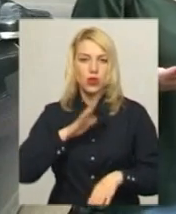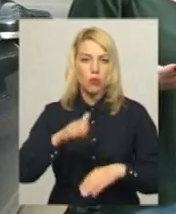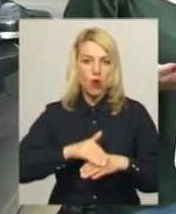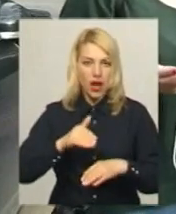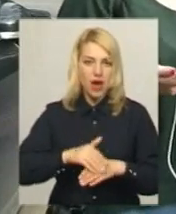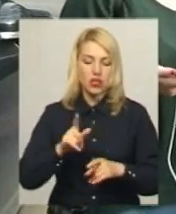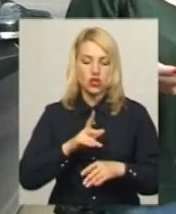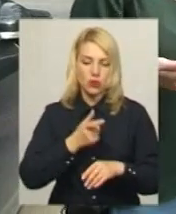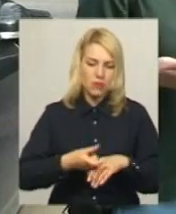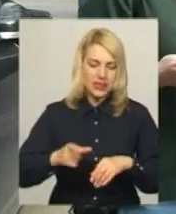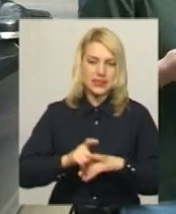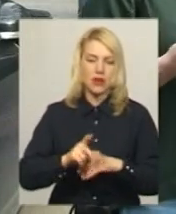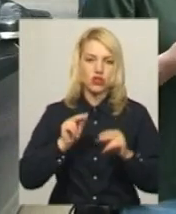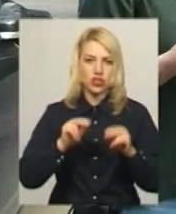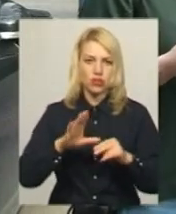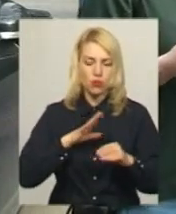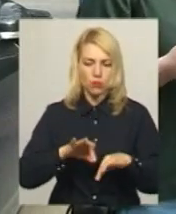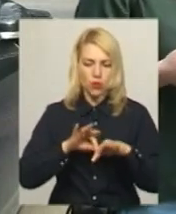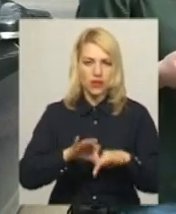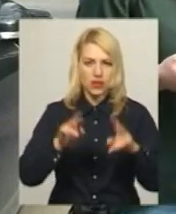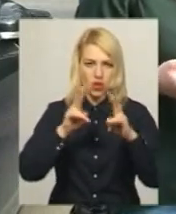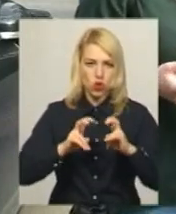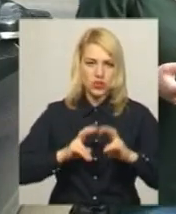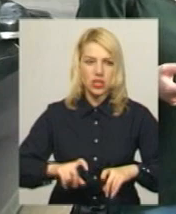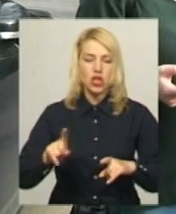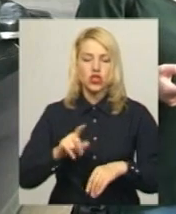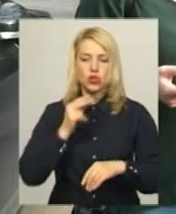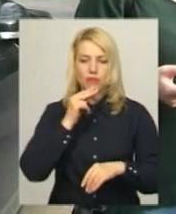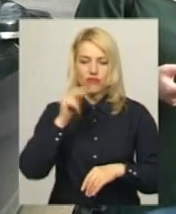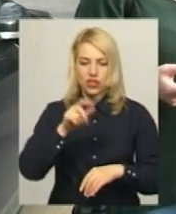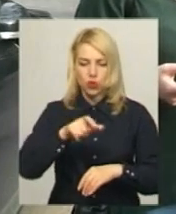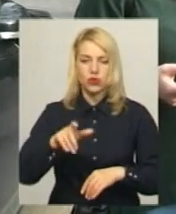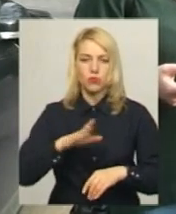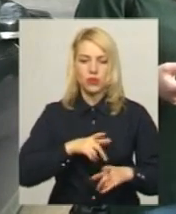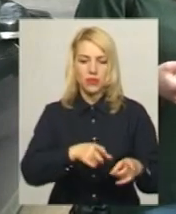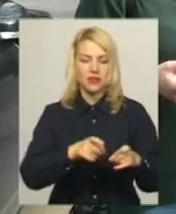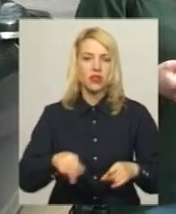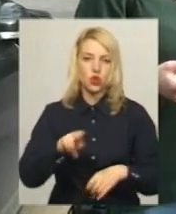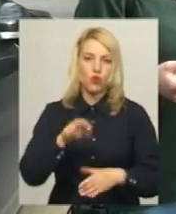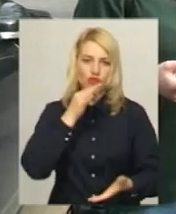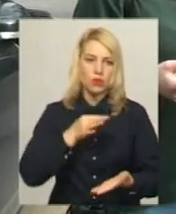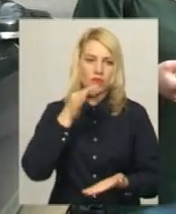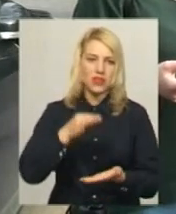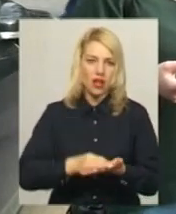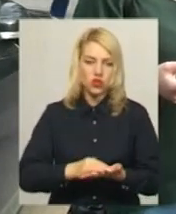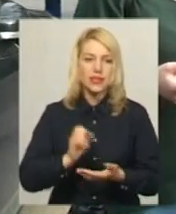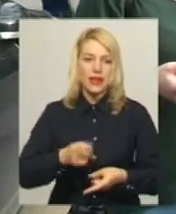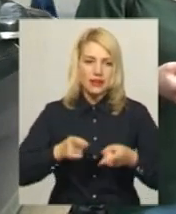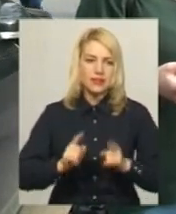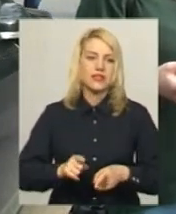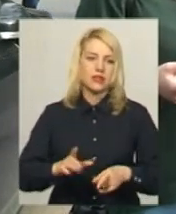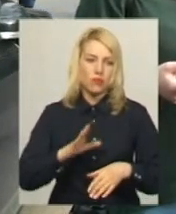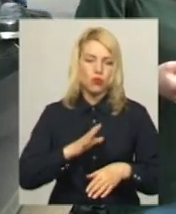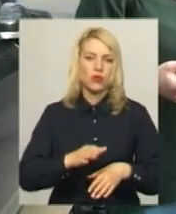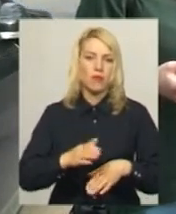максимально чесно проведене розслідування, щоб були винні притягнуті до відповідальності і дійсно справедливо понесли